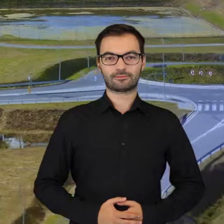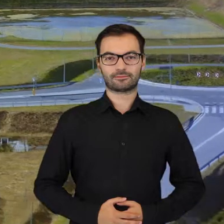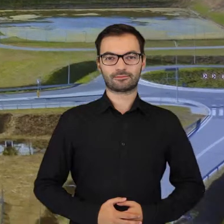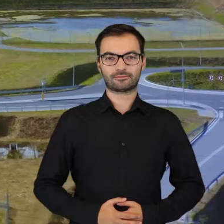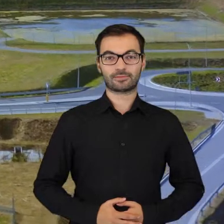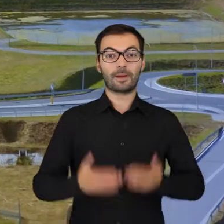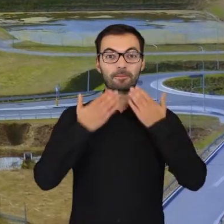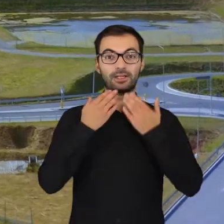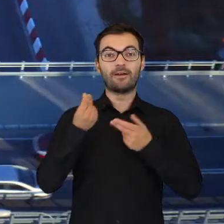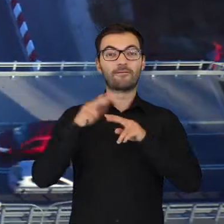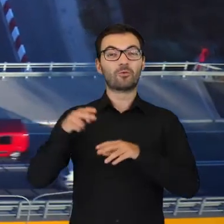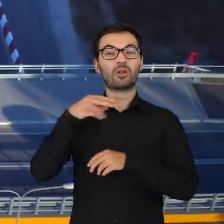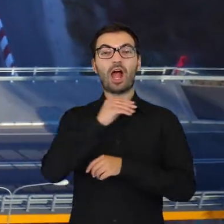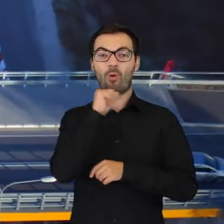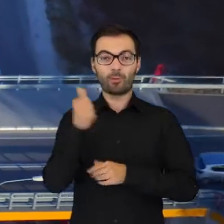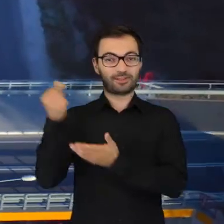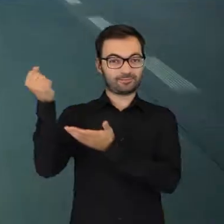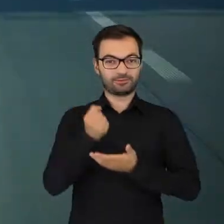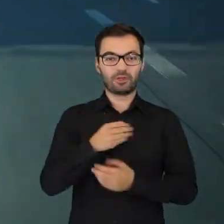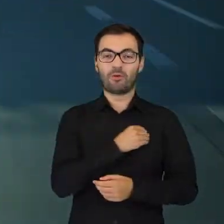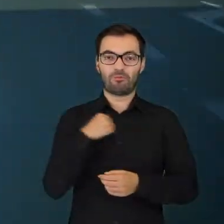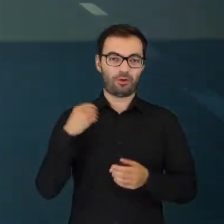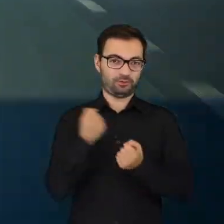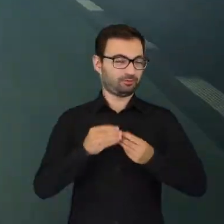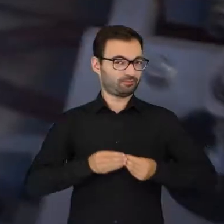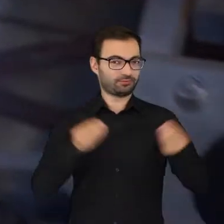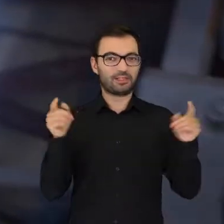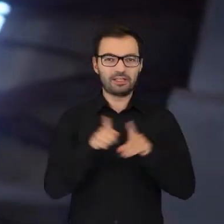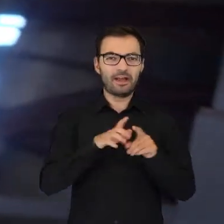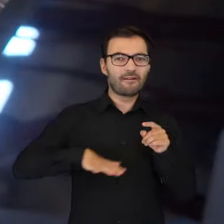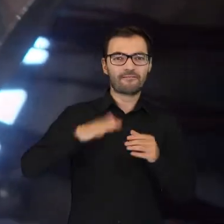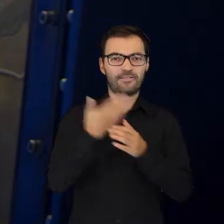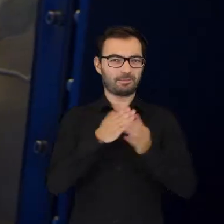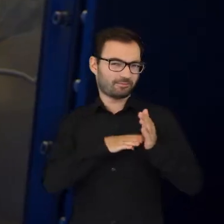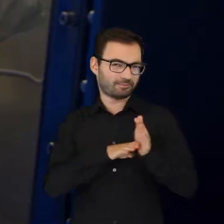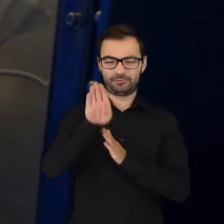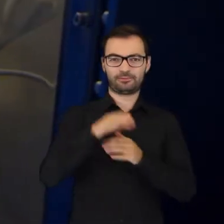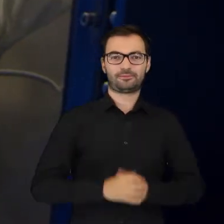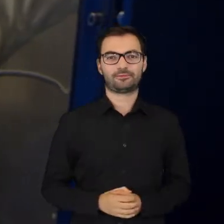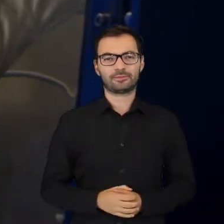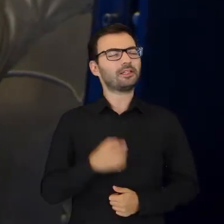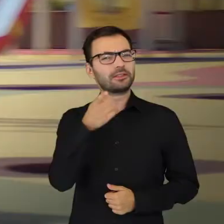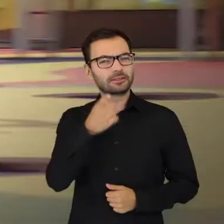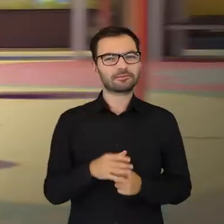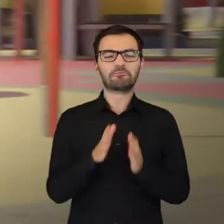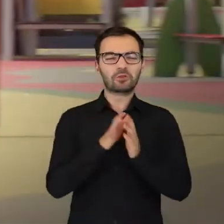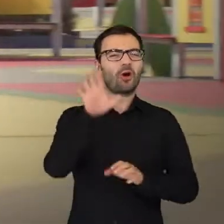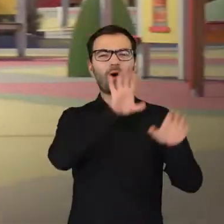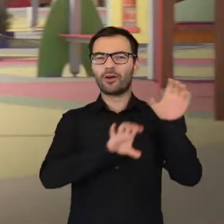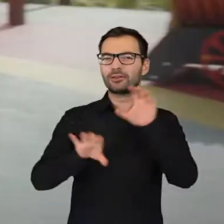Dzięki funduszom europejskim Polska zyskała wielkie inwestycje oraz impuls dla rozwoju firm. A Ty?